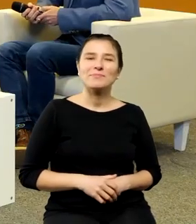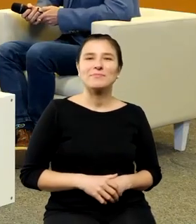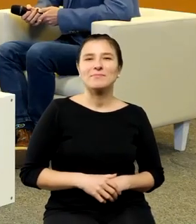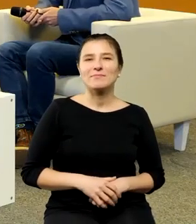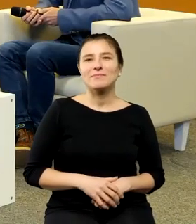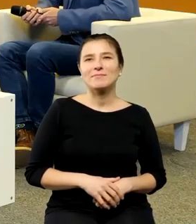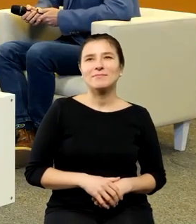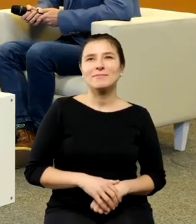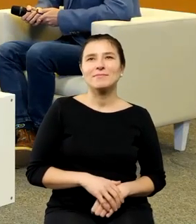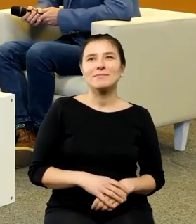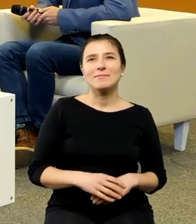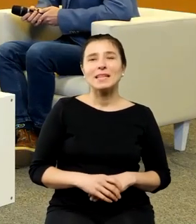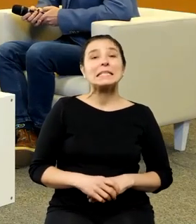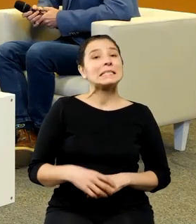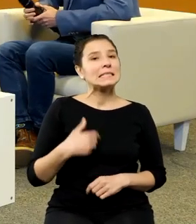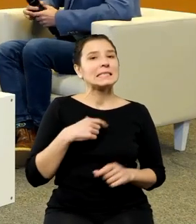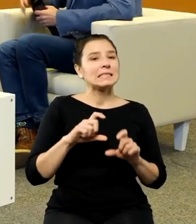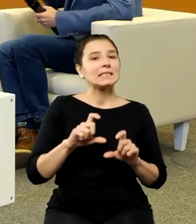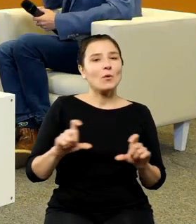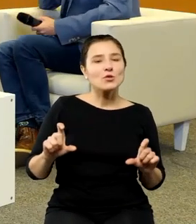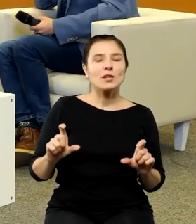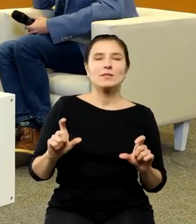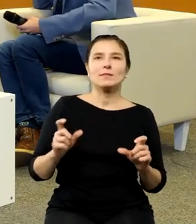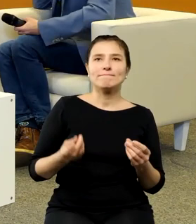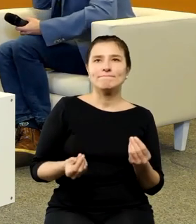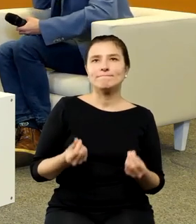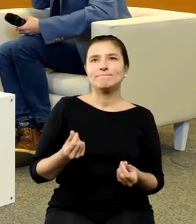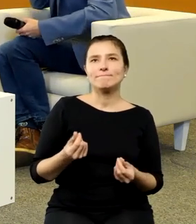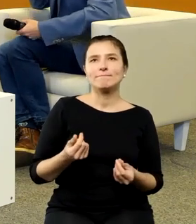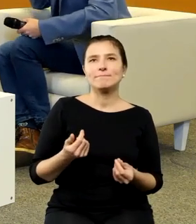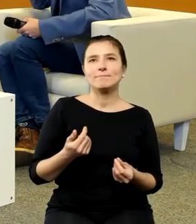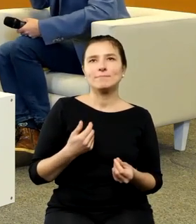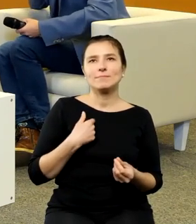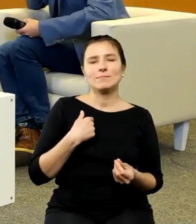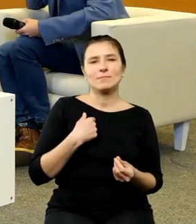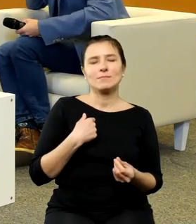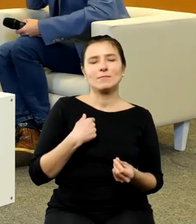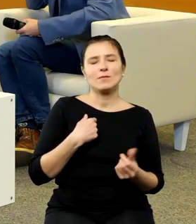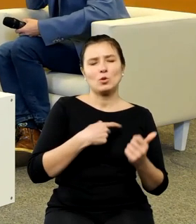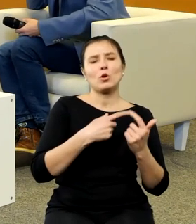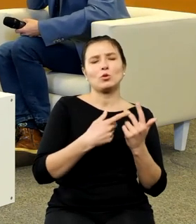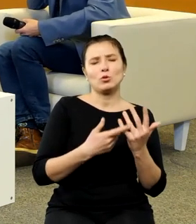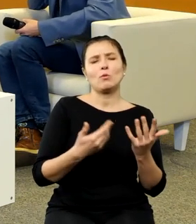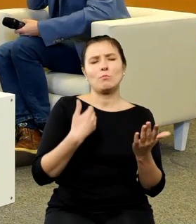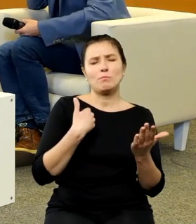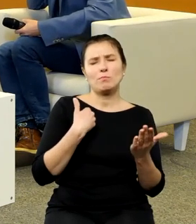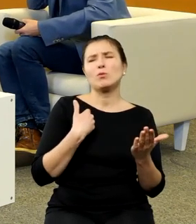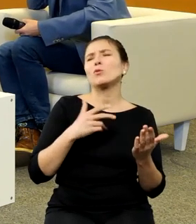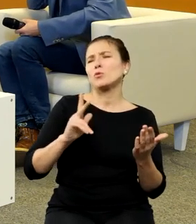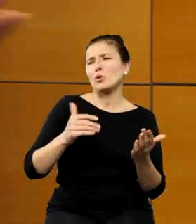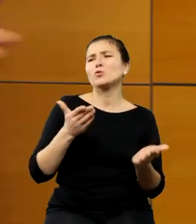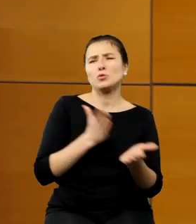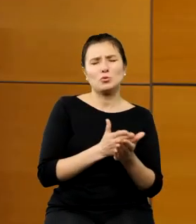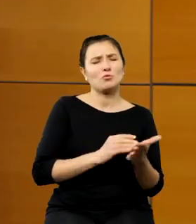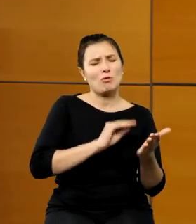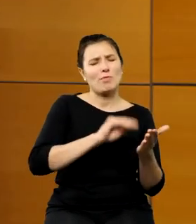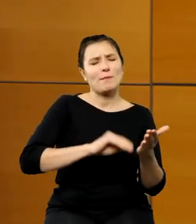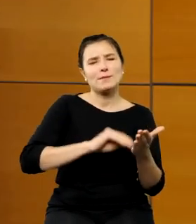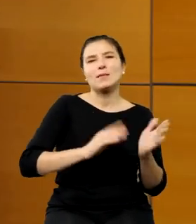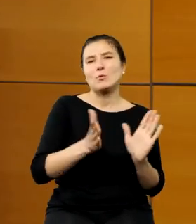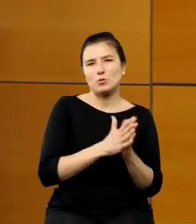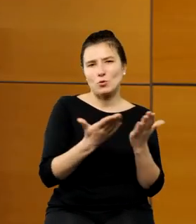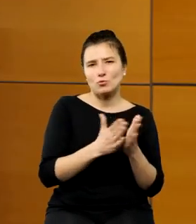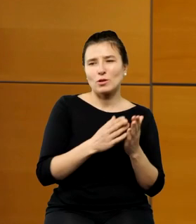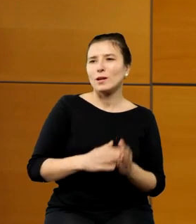znaczy ja cały czas ponieważ oczywiście o wszystkim tutaj już ktoś kiedyś napisał książkę więc cały czas kiedy kiedy kiedy